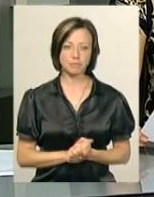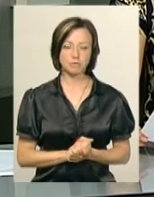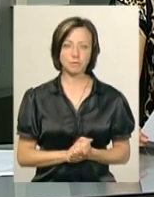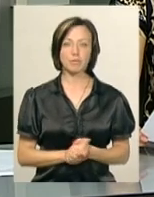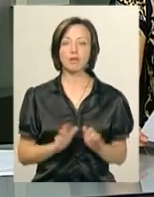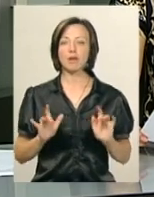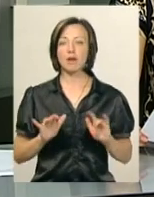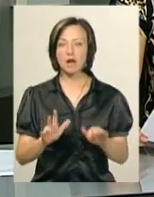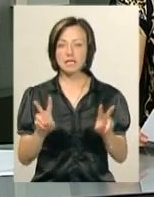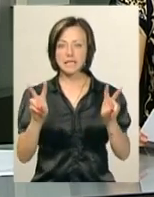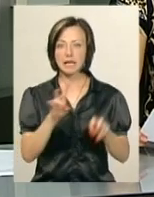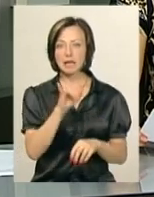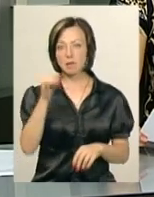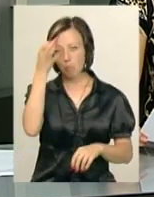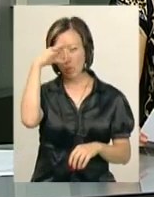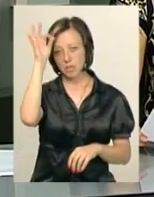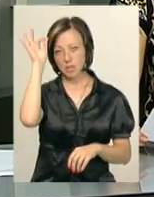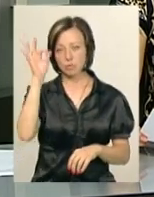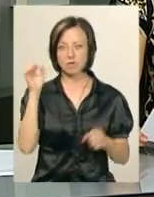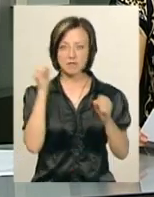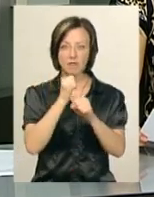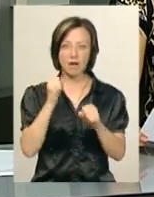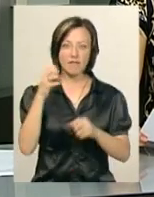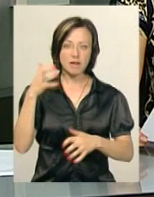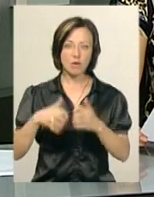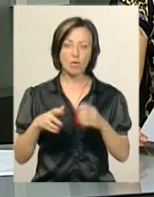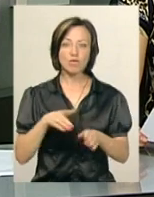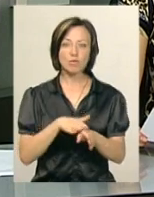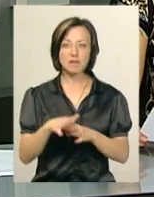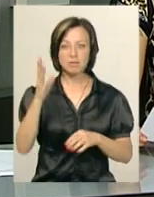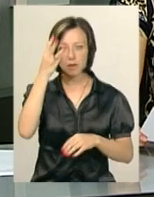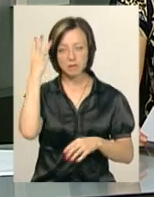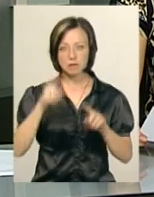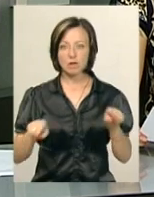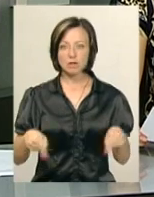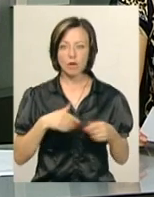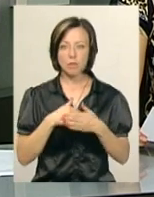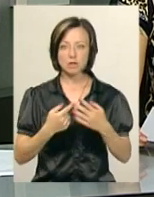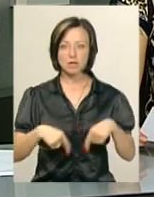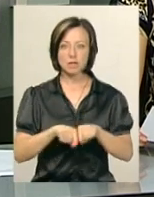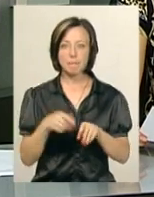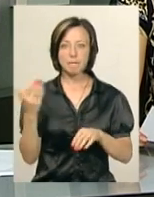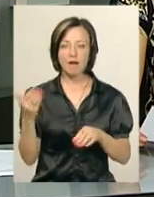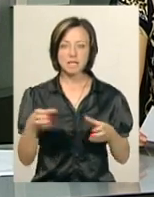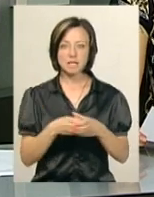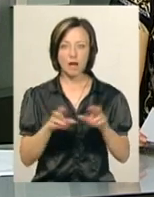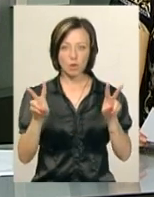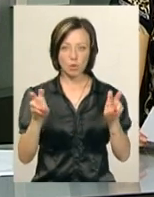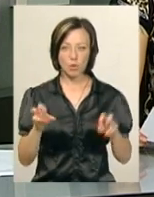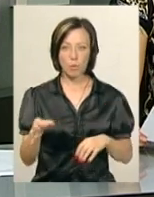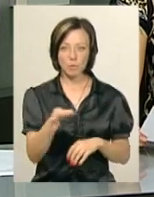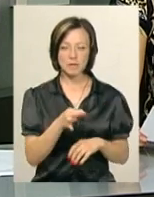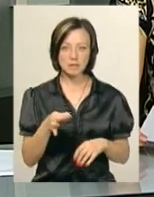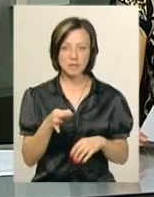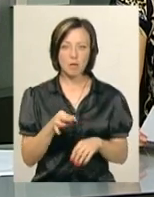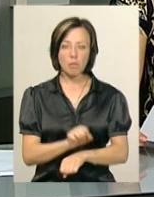Акція «Ні поліцейському свавіллю» відбулася у Хмельницькому. Її організувала громадська організація «Правий сектор Хмельниччини». На